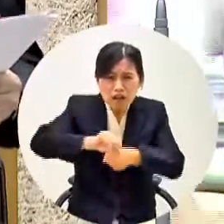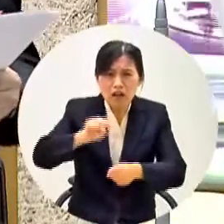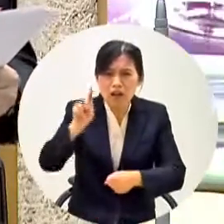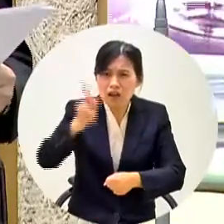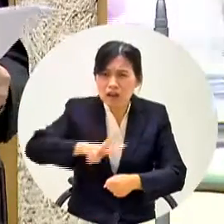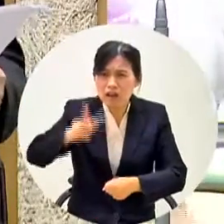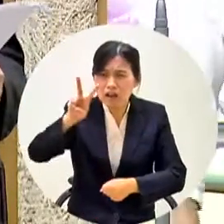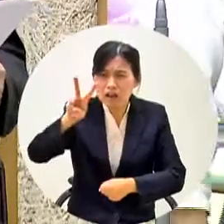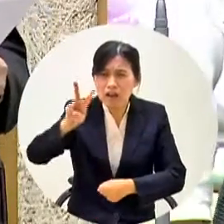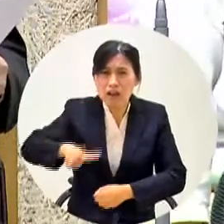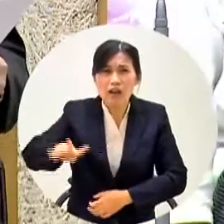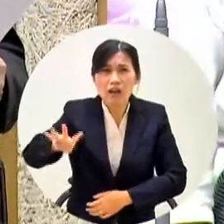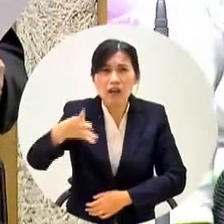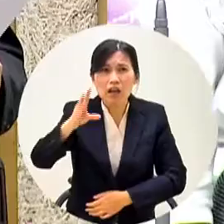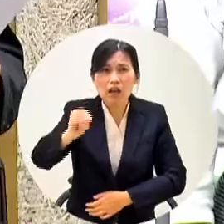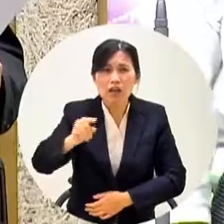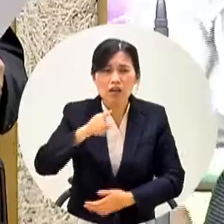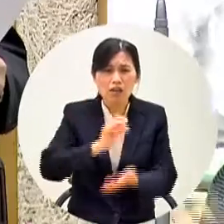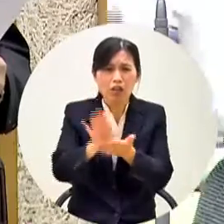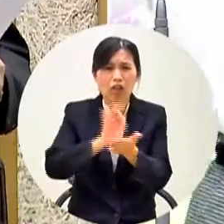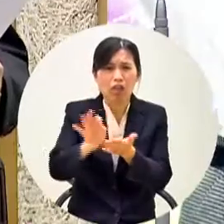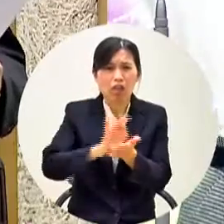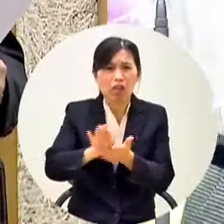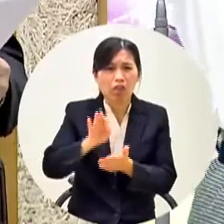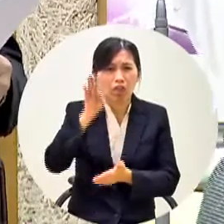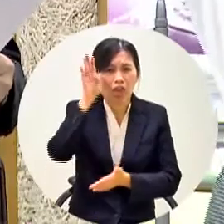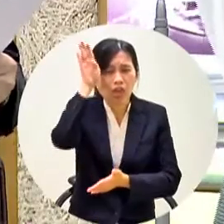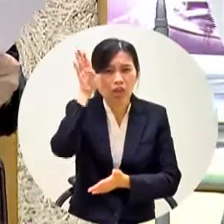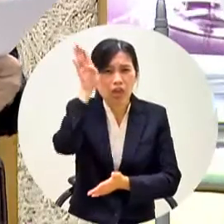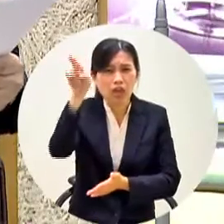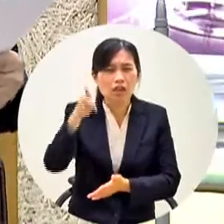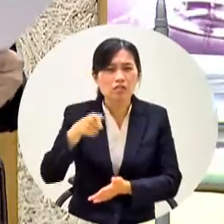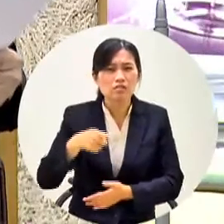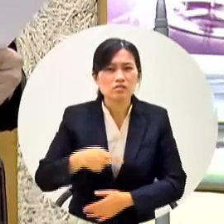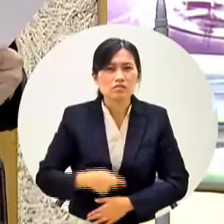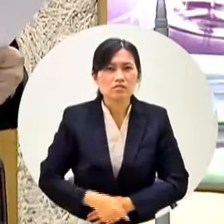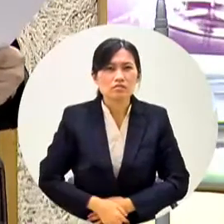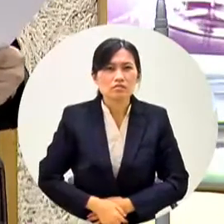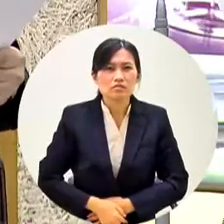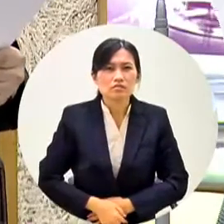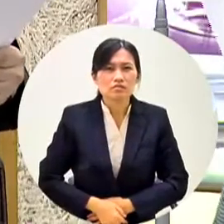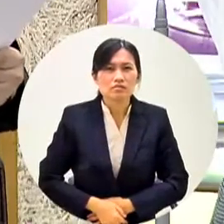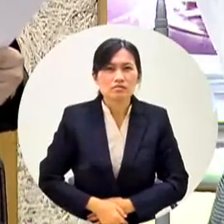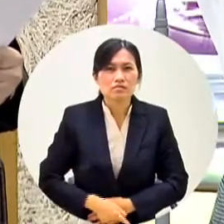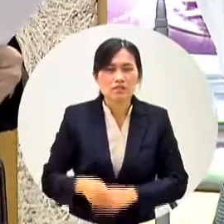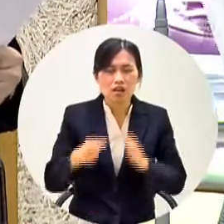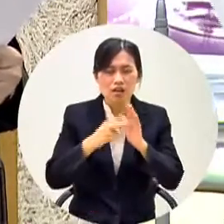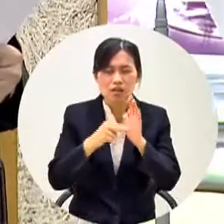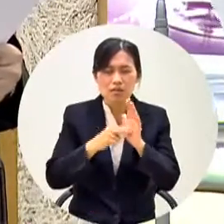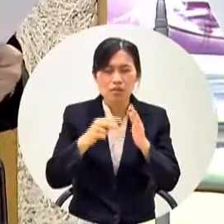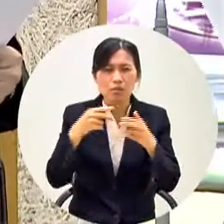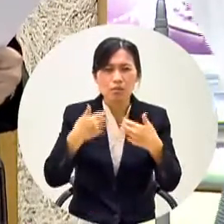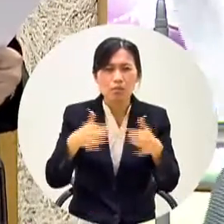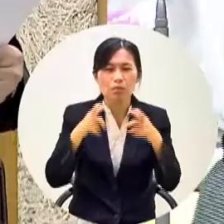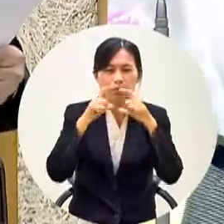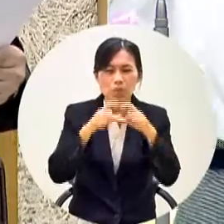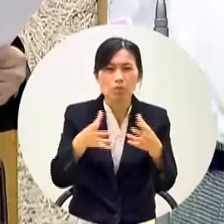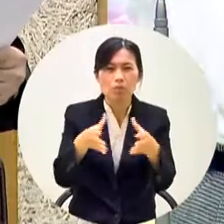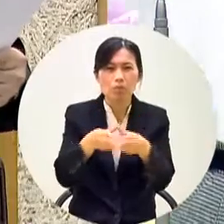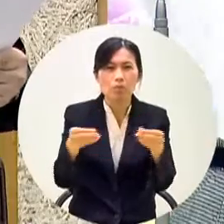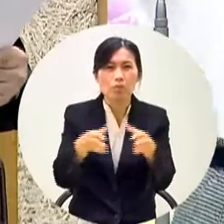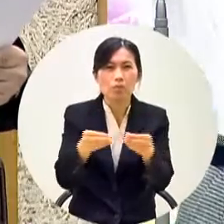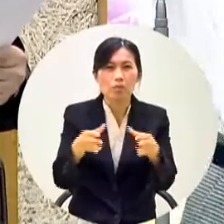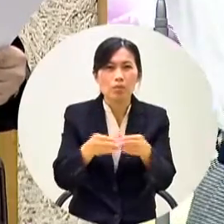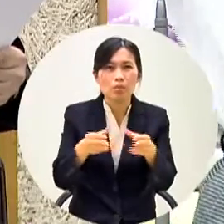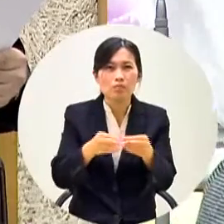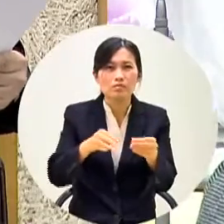計畫你不是在燒錢嗎是啦議員你會錯意了然後你跟你講局長你不要再打誤了你完了